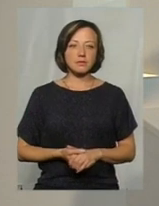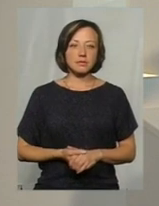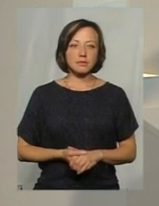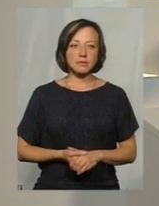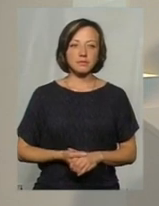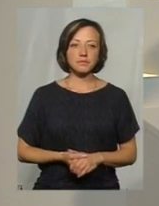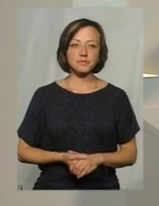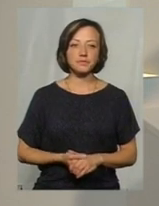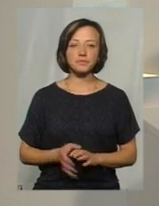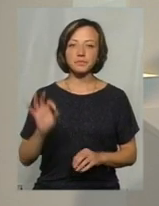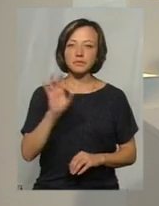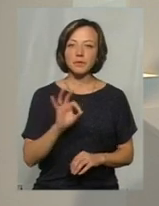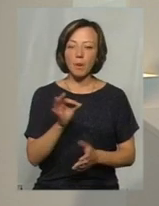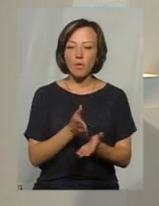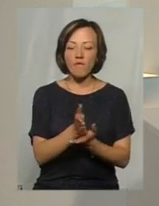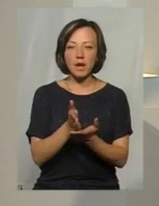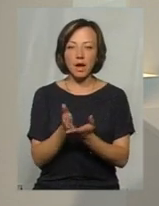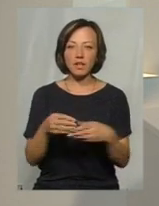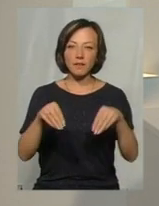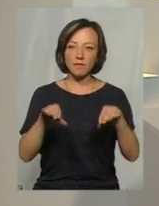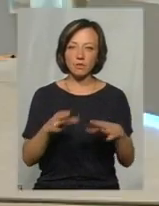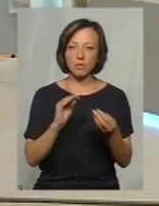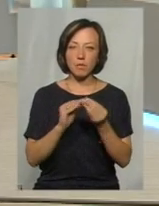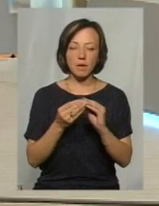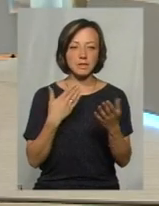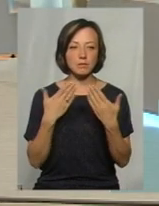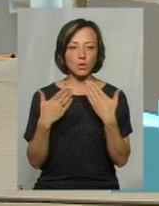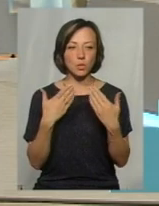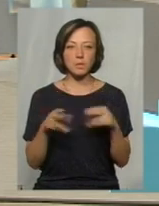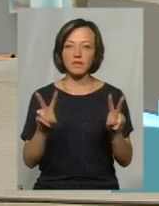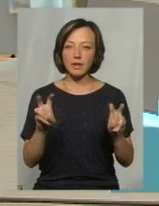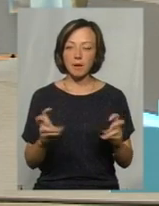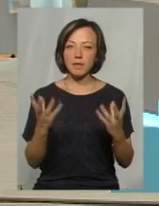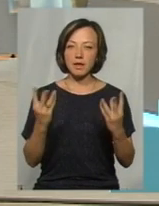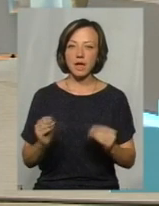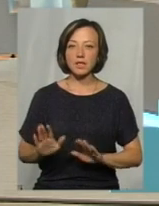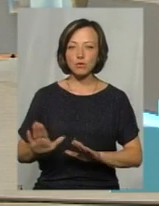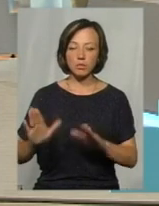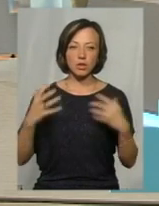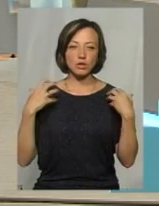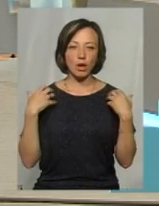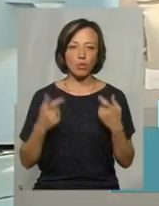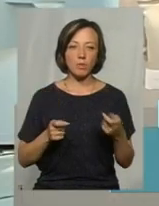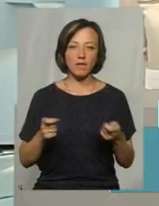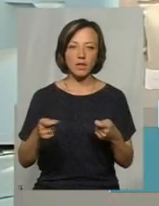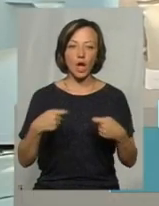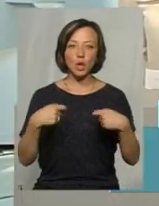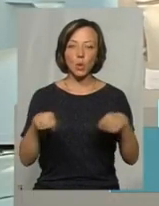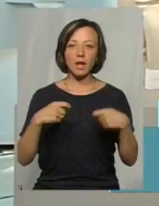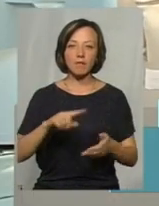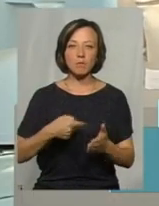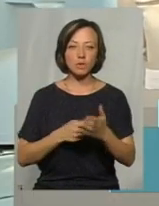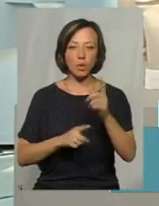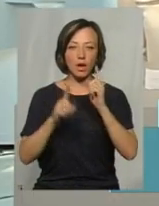Власне, про варіанти вирішення цієї проблеми спілкуємось нині у темі дня із заступницею начальника управління торгівлі Хмельницької